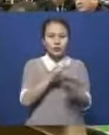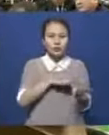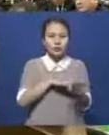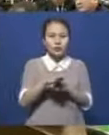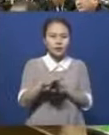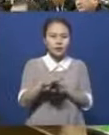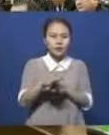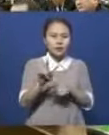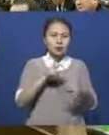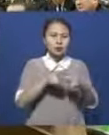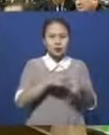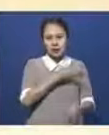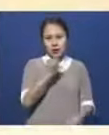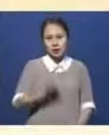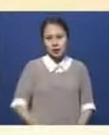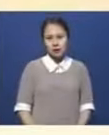еш әсер етпейді.